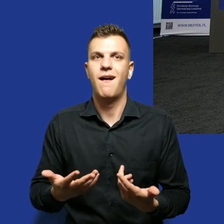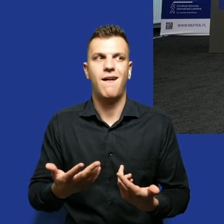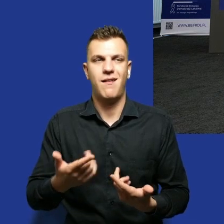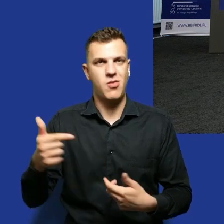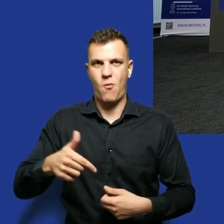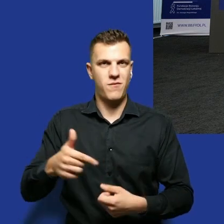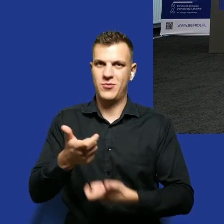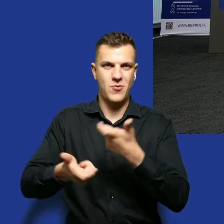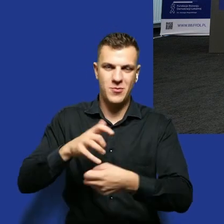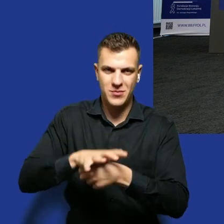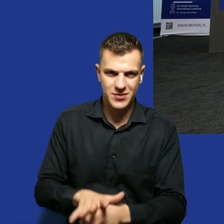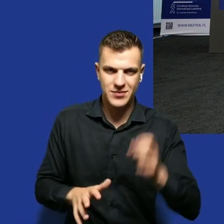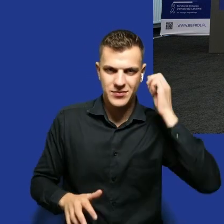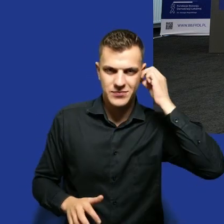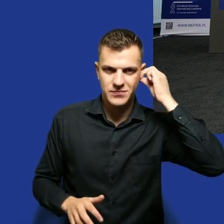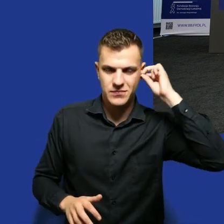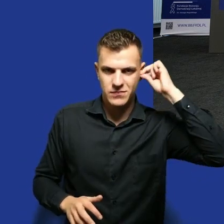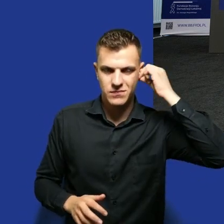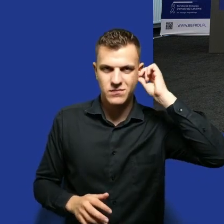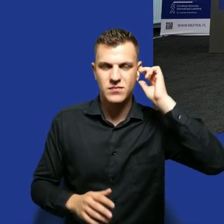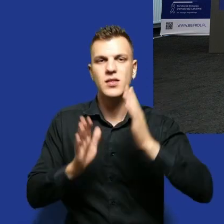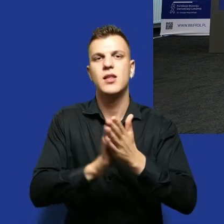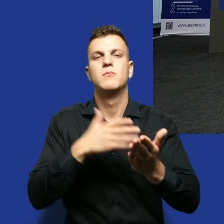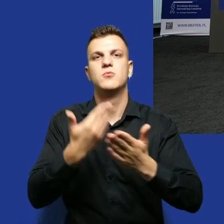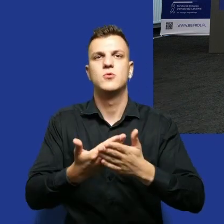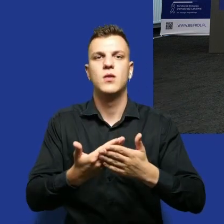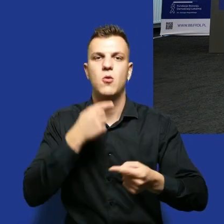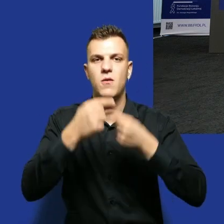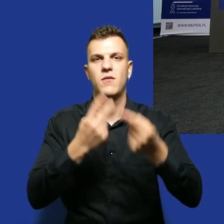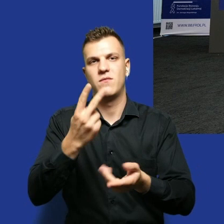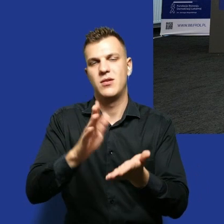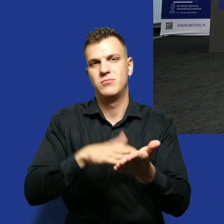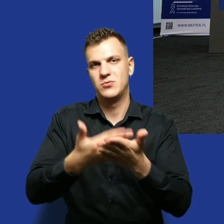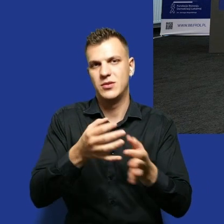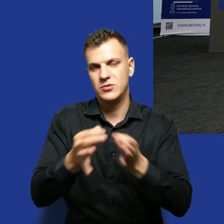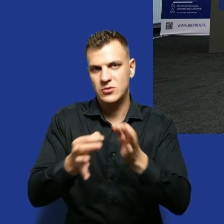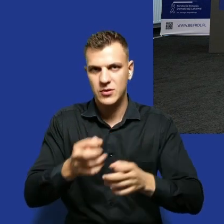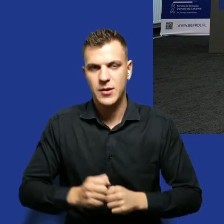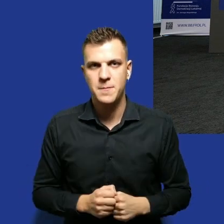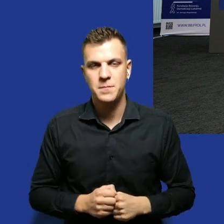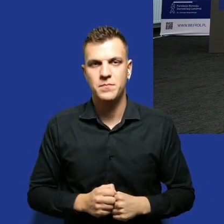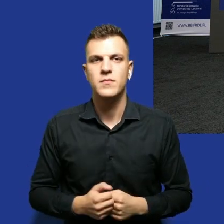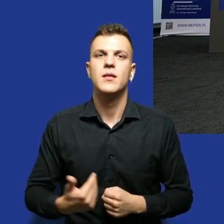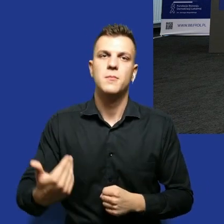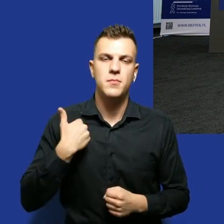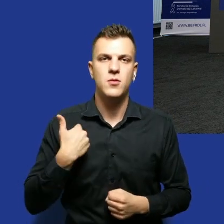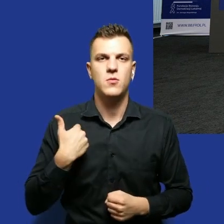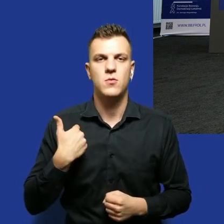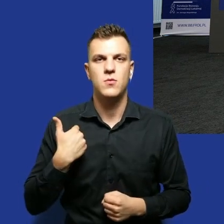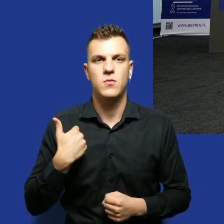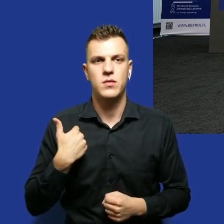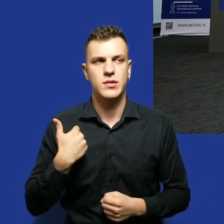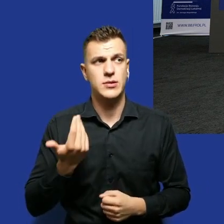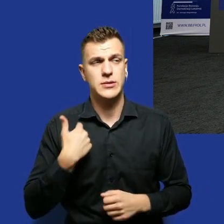miejsca. między innymi może podam dwie przykładowe sytuacje, jak zwróciłam uwagę na